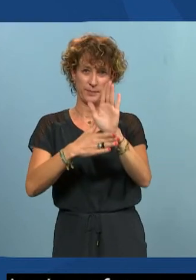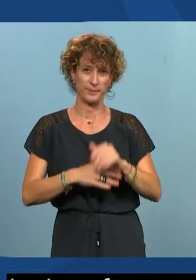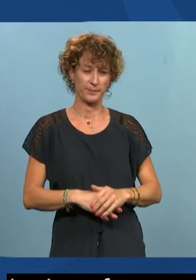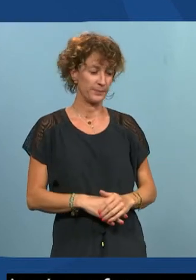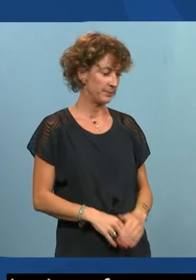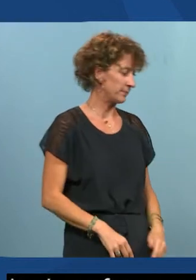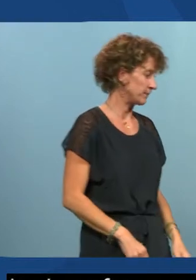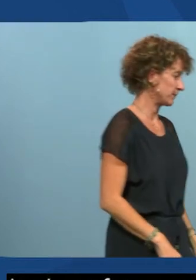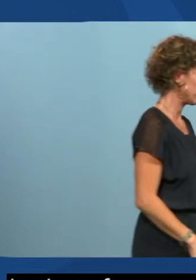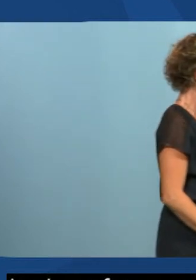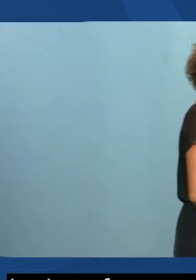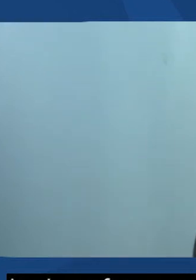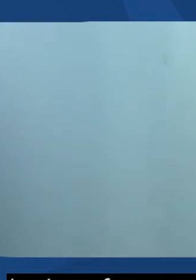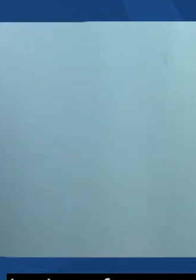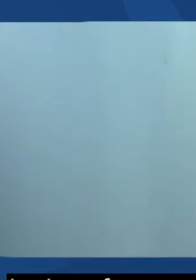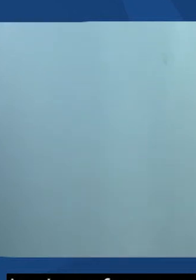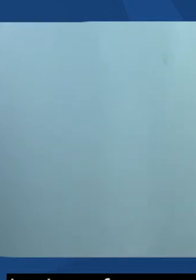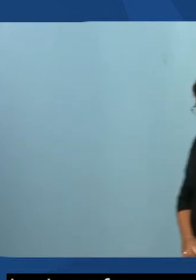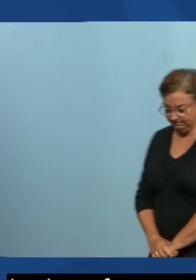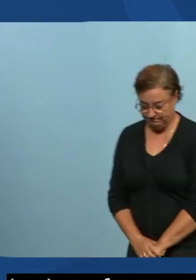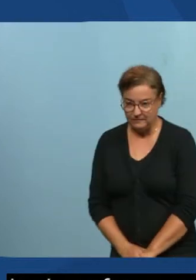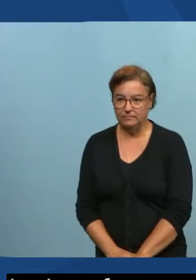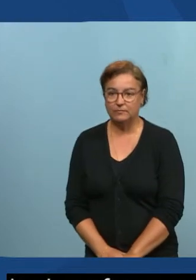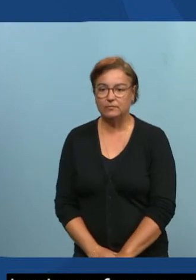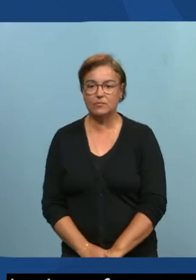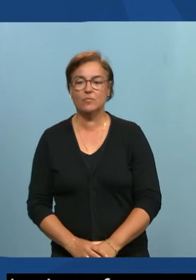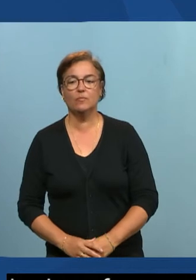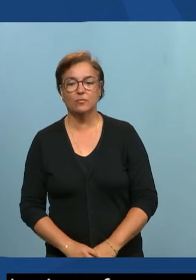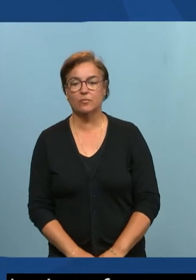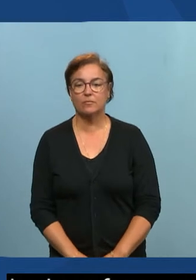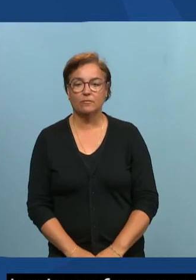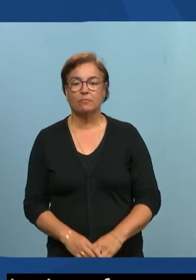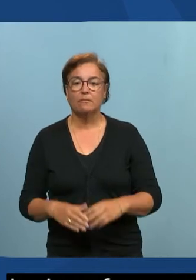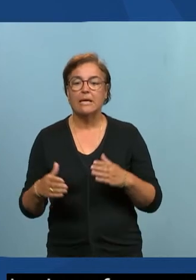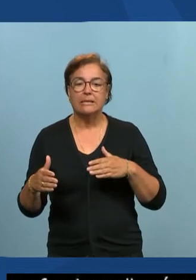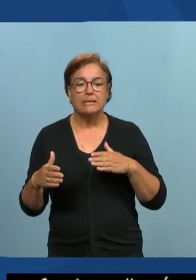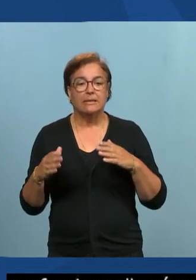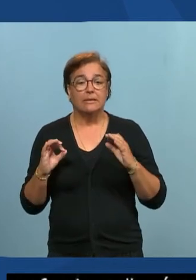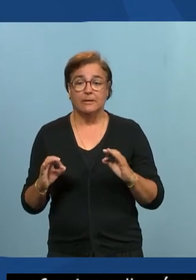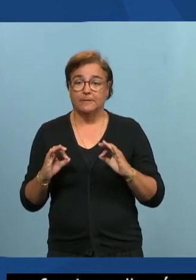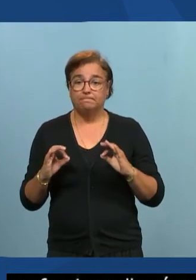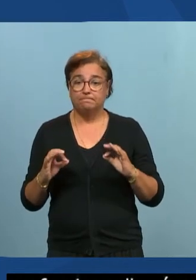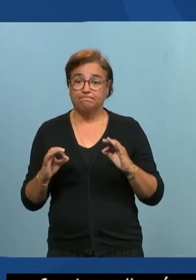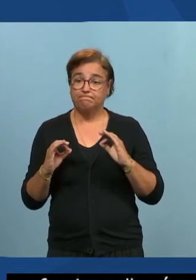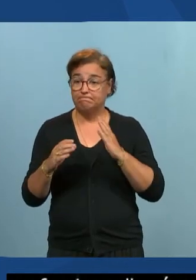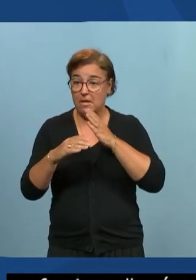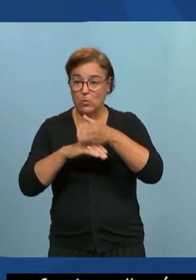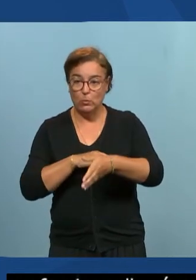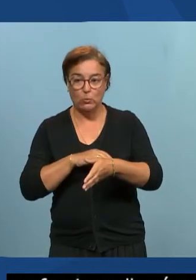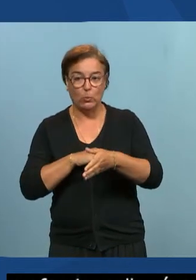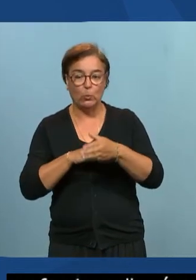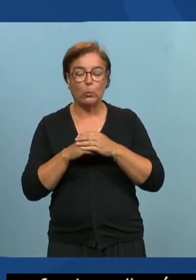partager mon écran, je suppose. Oui. C'est reparti. Ça marche. Donc, effectivement, en guise d'introduction,